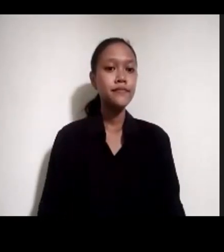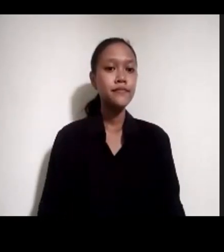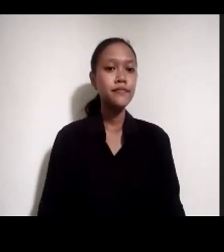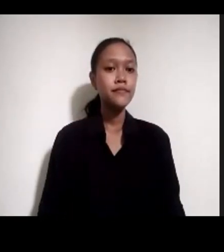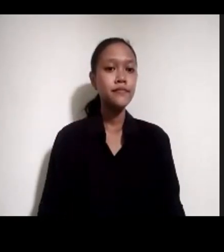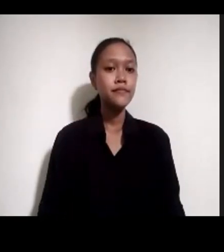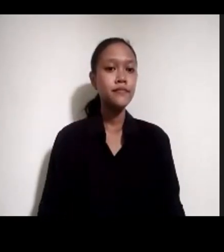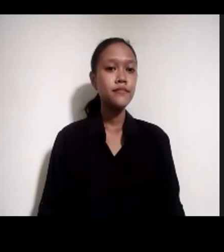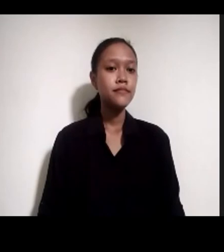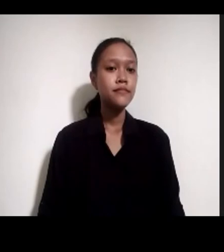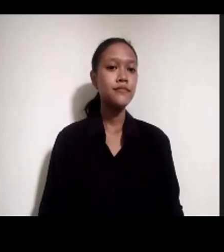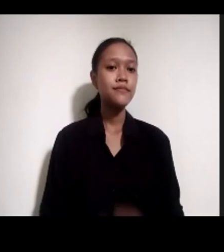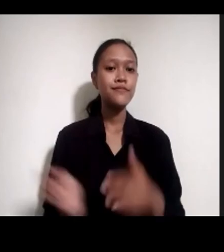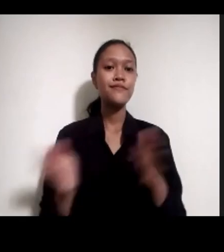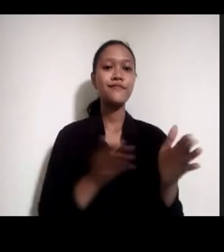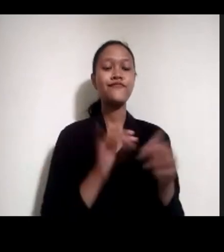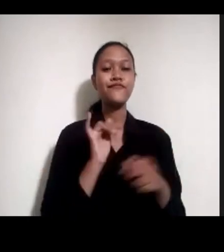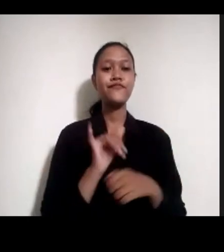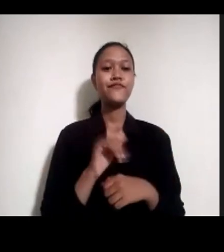Ya,